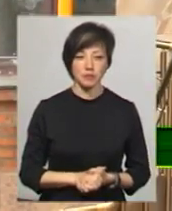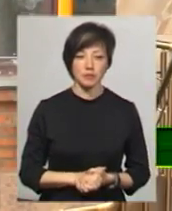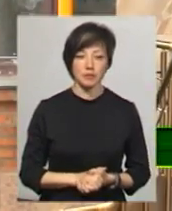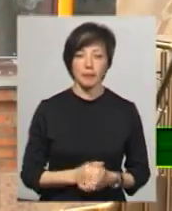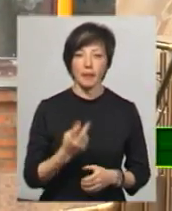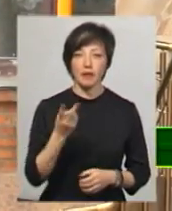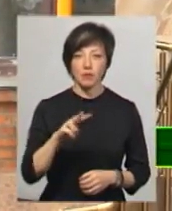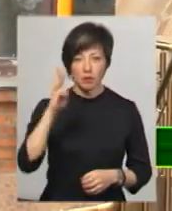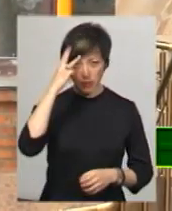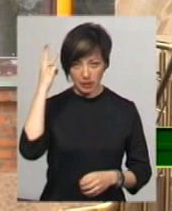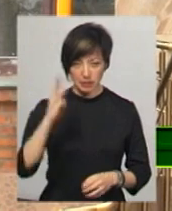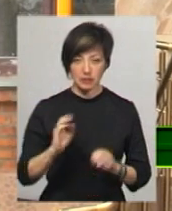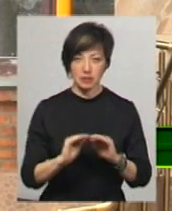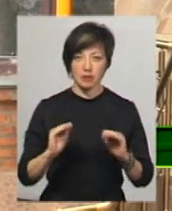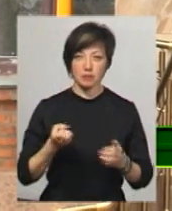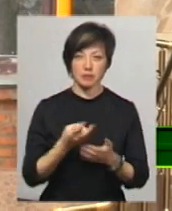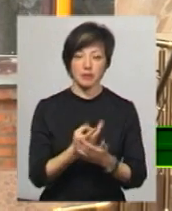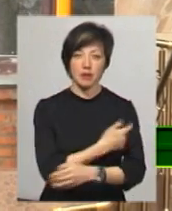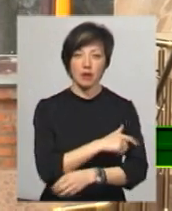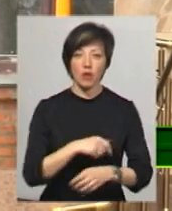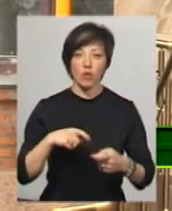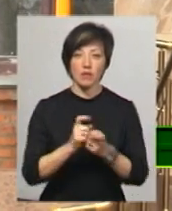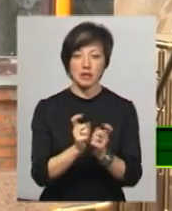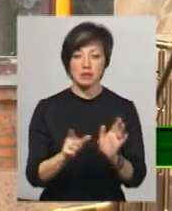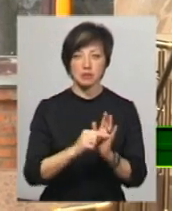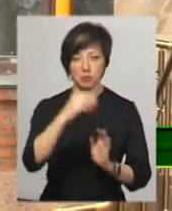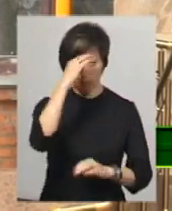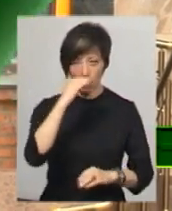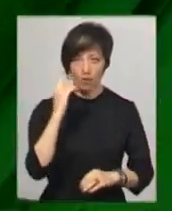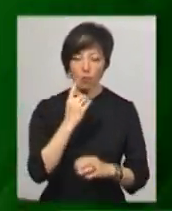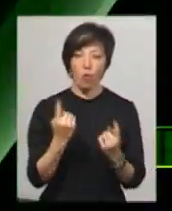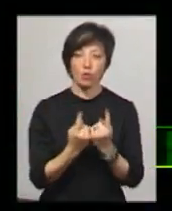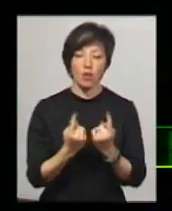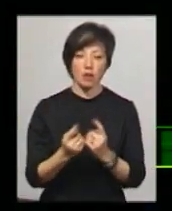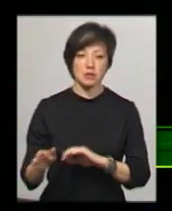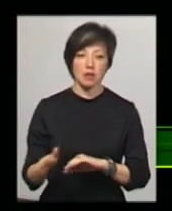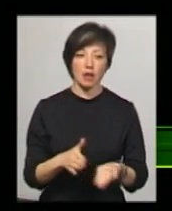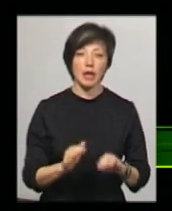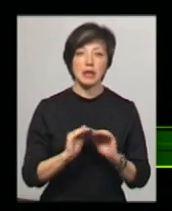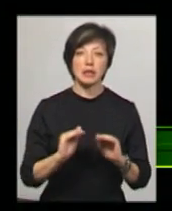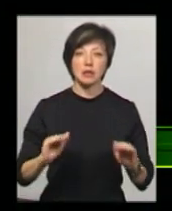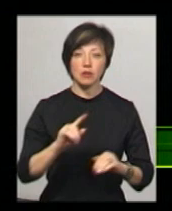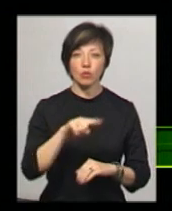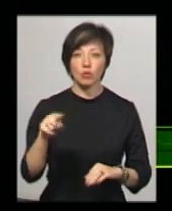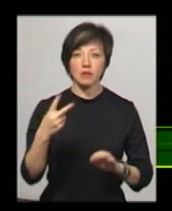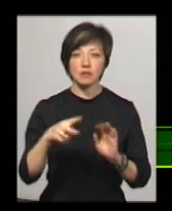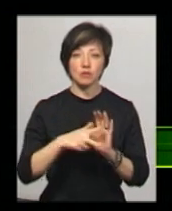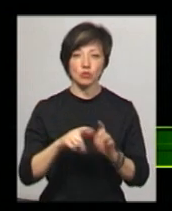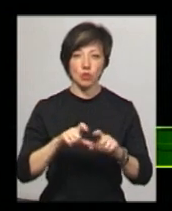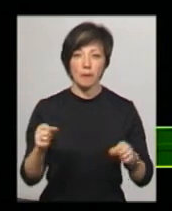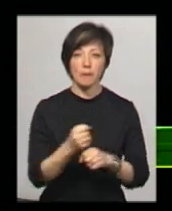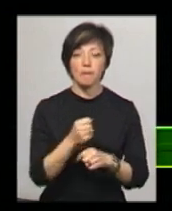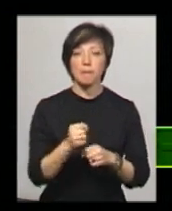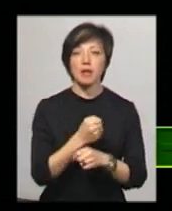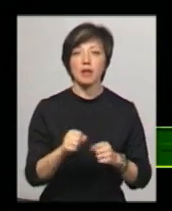Двоє хмельницьких школярів опинилися в лікарні після конфлікту з батьком однокласника. Учениці Хмельницького НВО номер 28 били у